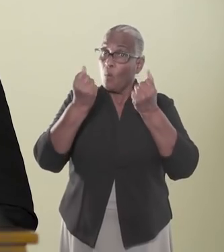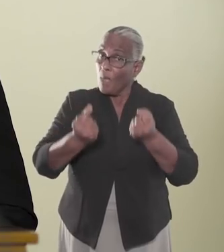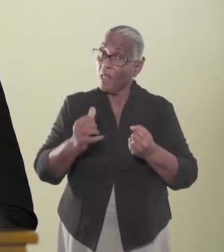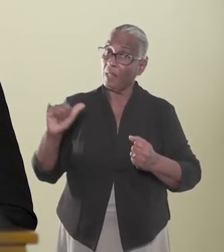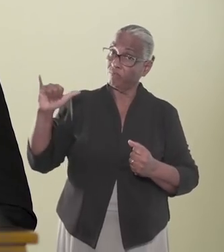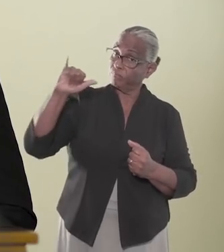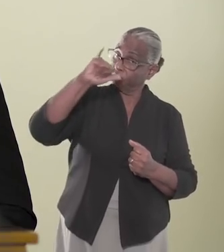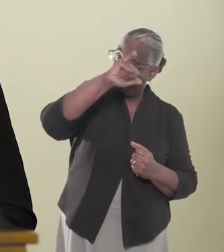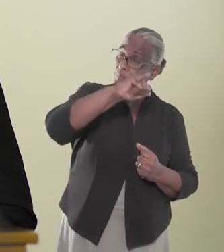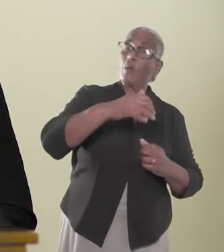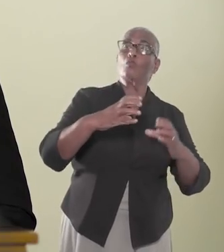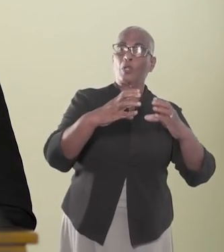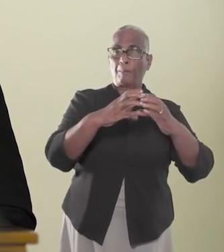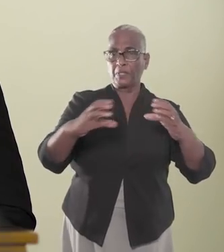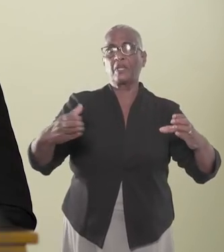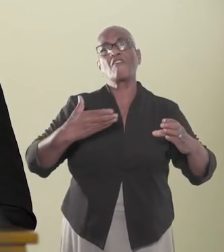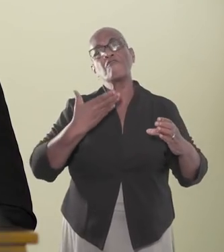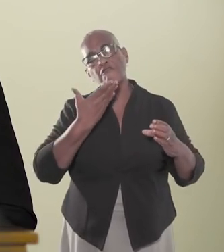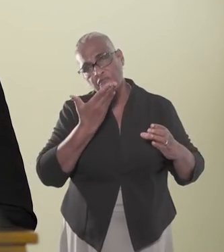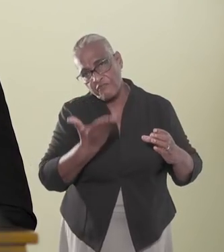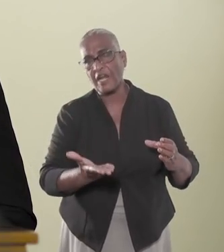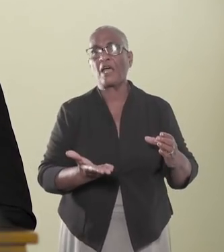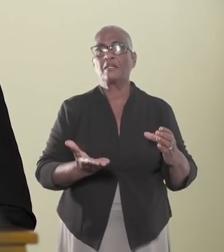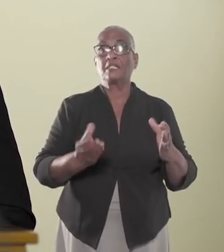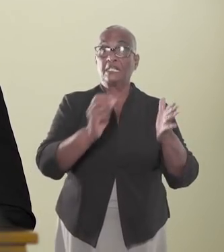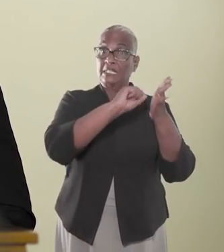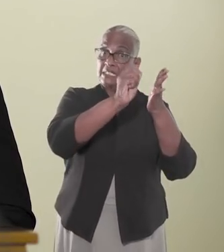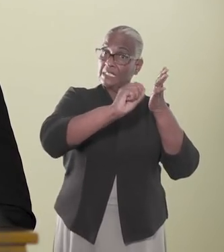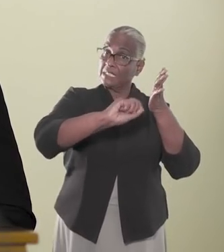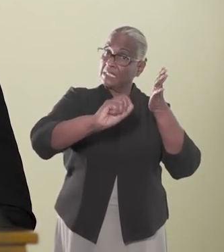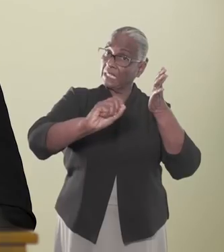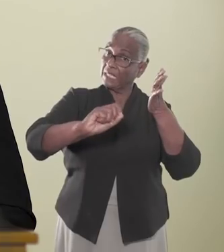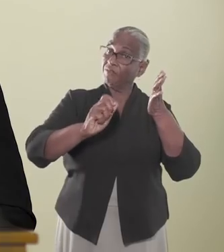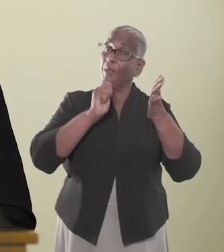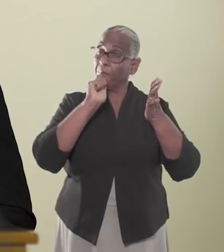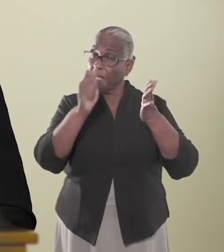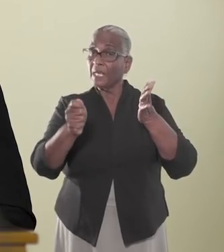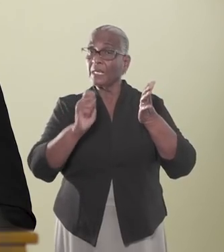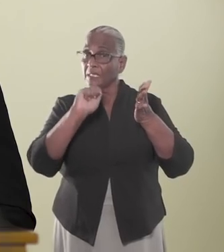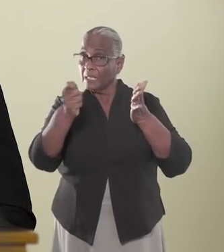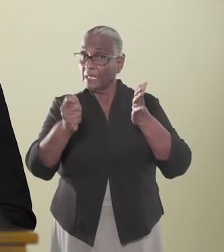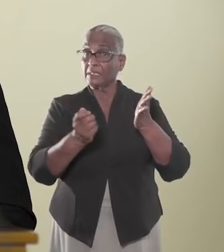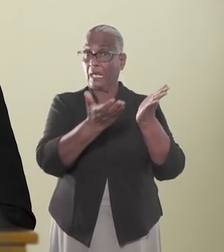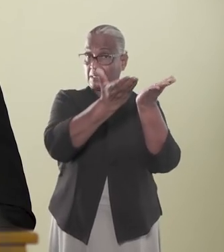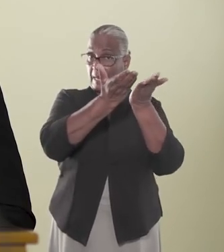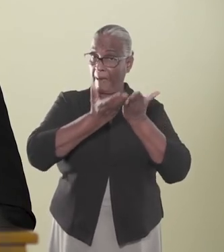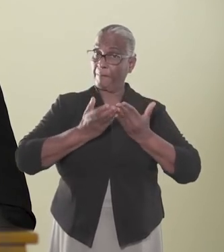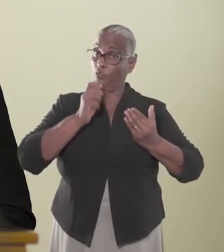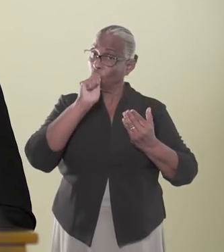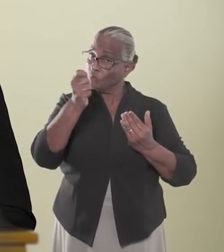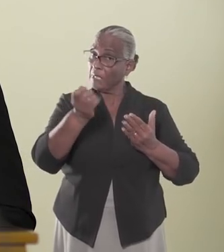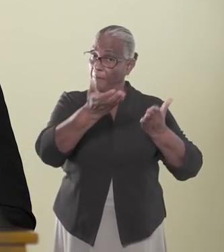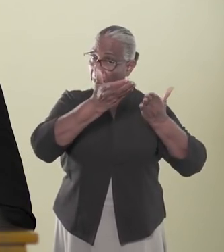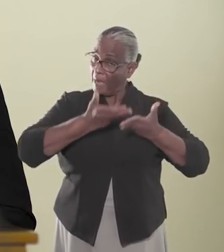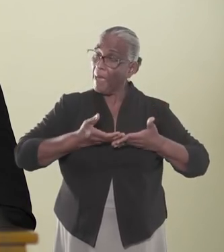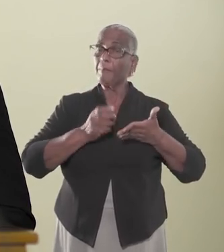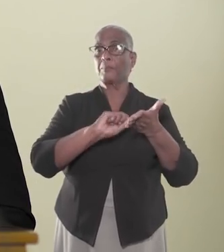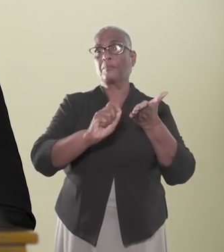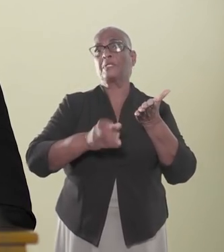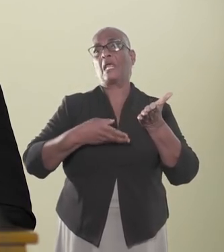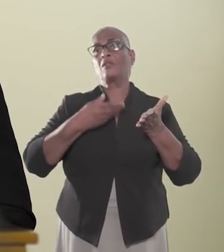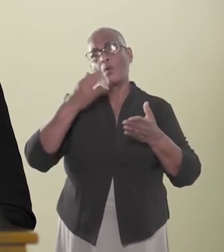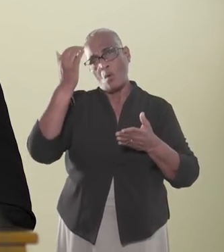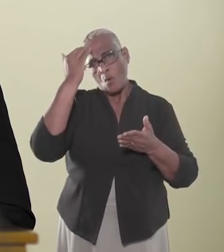indien u wilt afrezen. De precieze voorschriften worden u meegedeeld na verkregen toestemming.